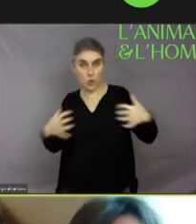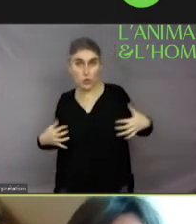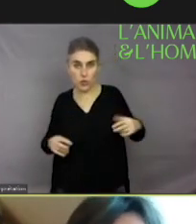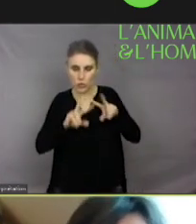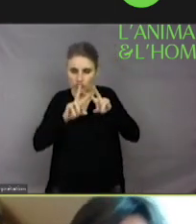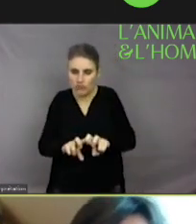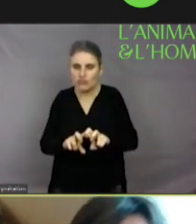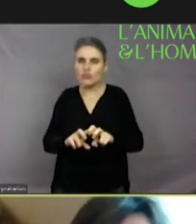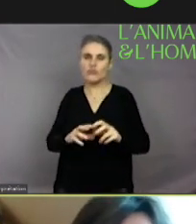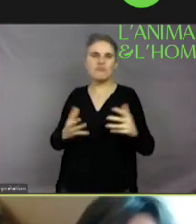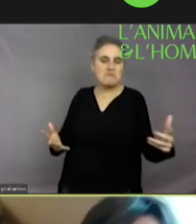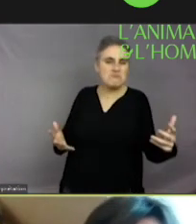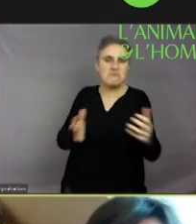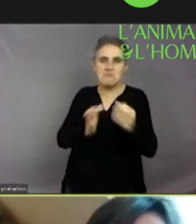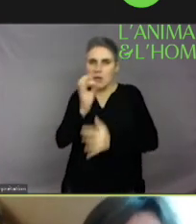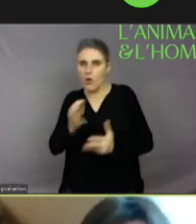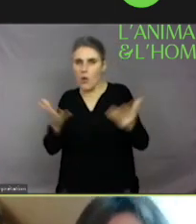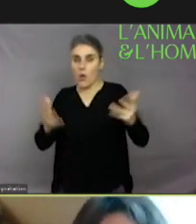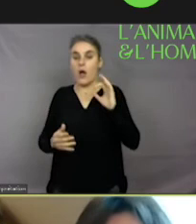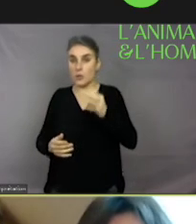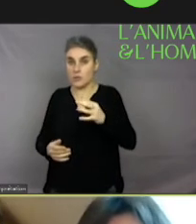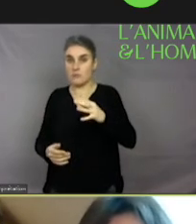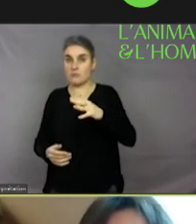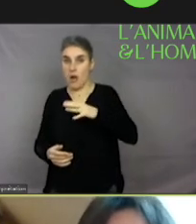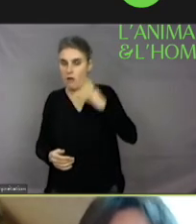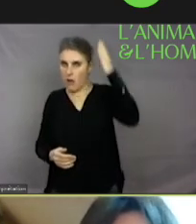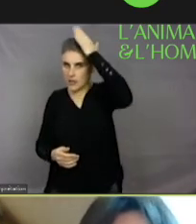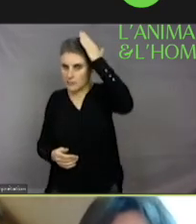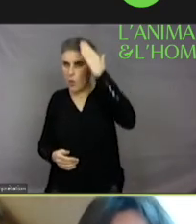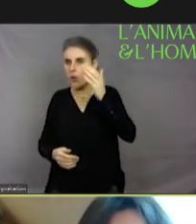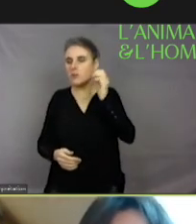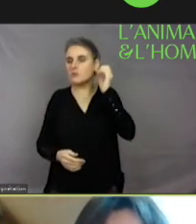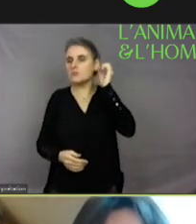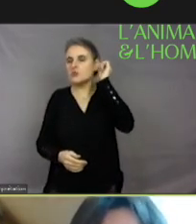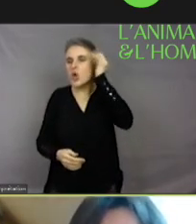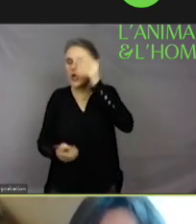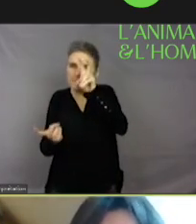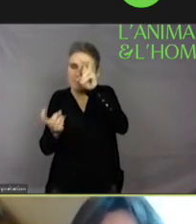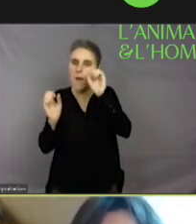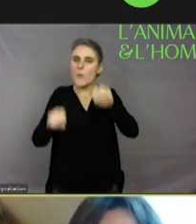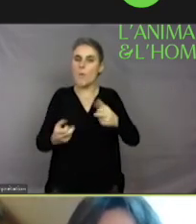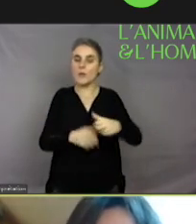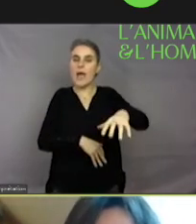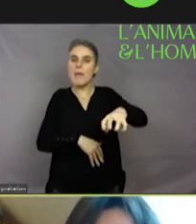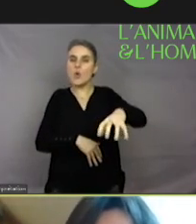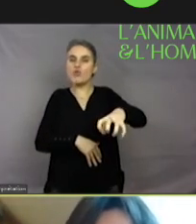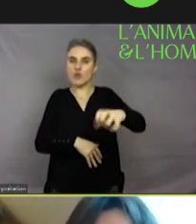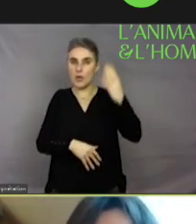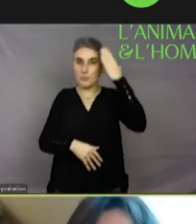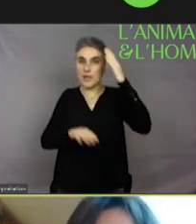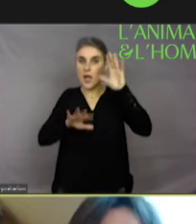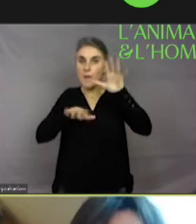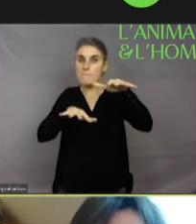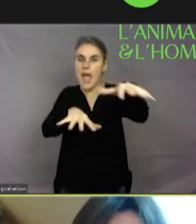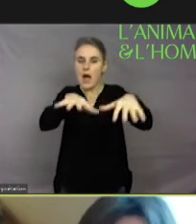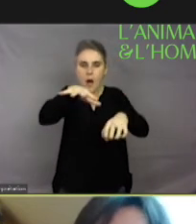scientifique, on va dire qu'il y a effectivement des animaux qui sont plus sensibles. L'éponge, par exemple, si elle est dans un milieu marin qui